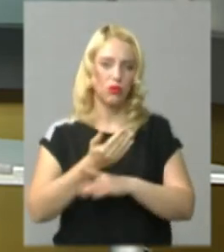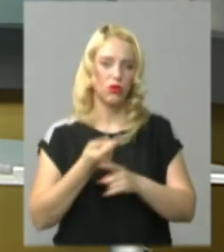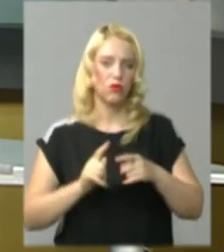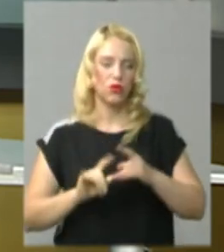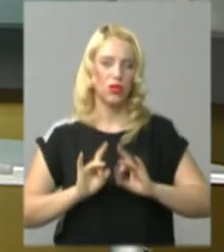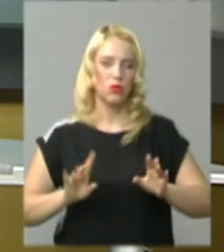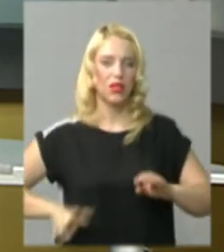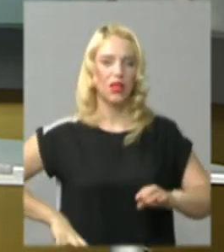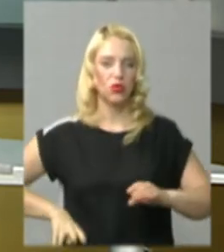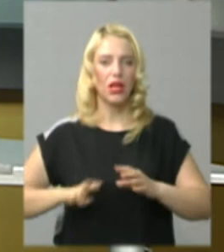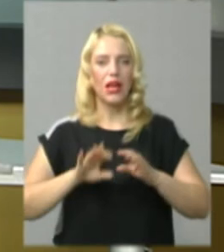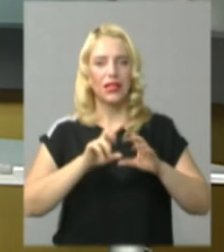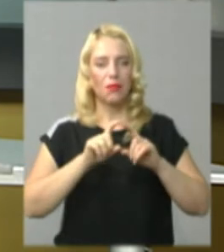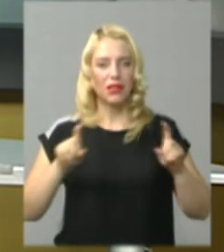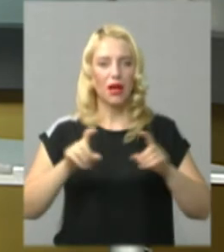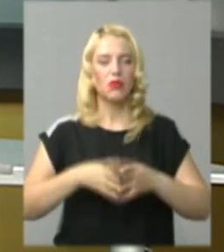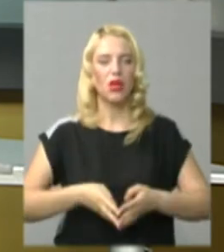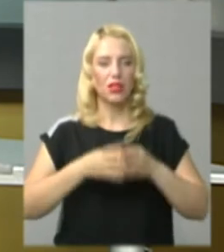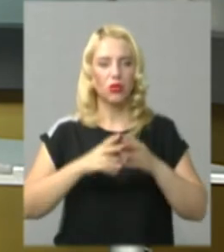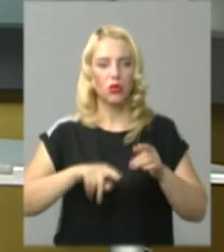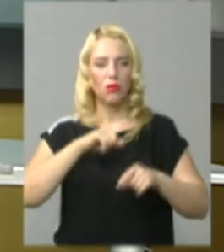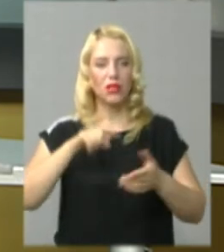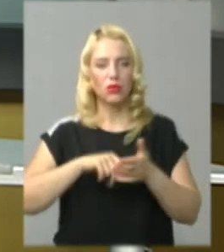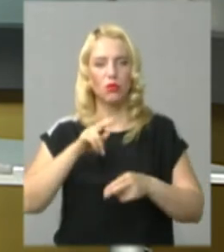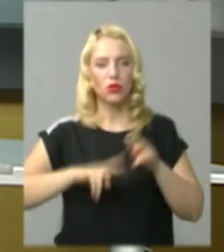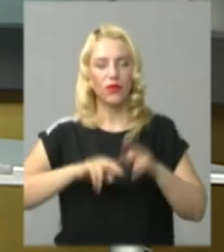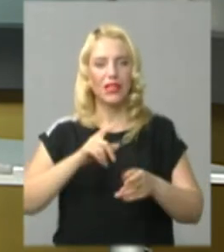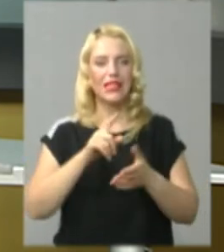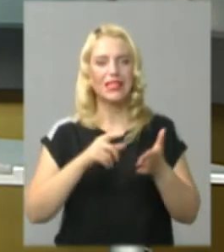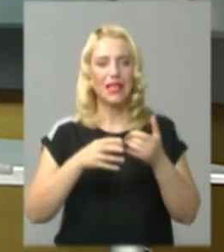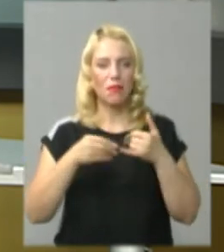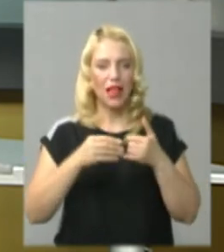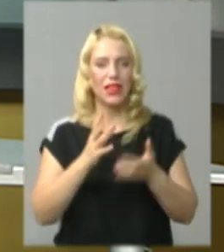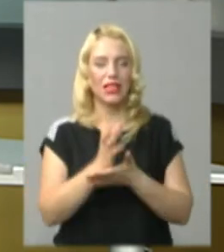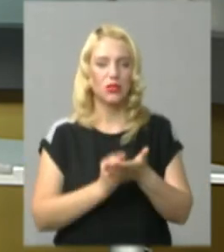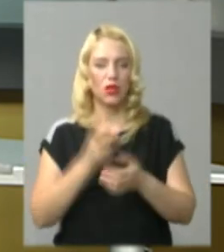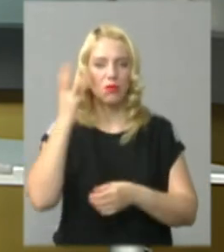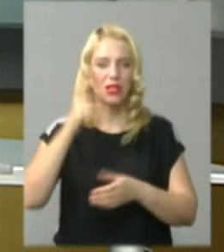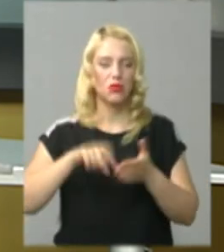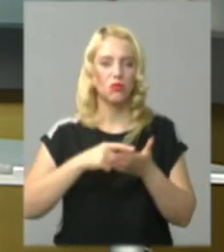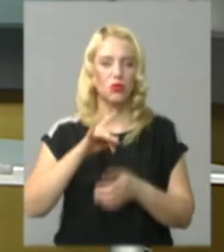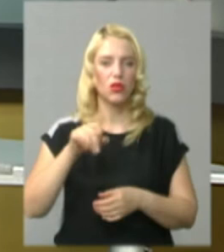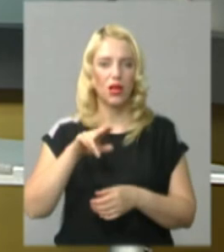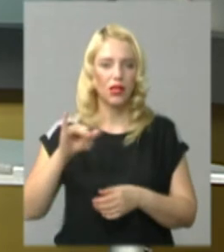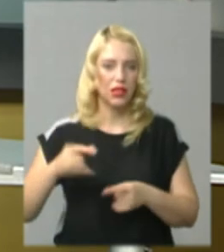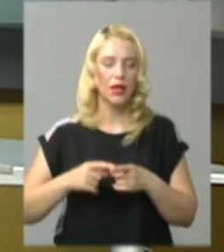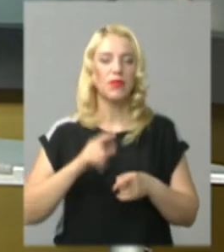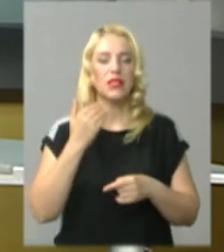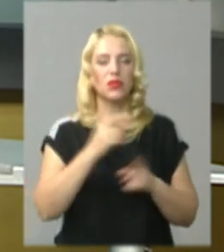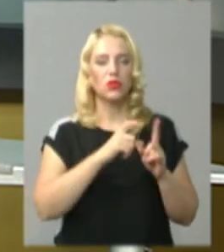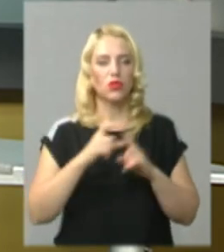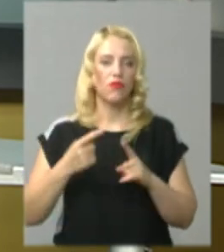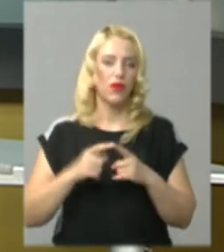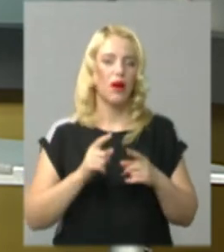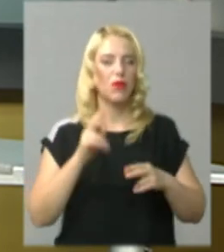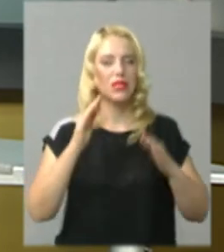розповів директор департаменту архітектури, містобудування та земельних ресурсів Хмельницької міської ради Олександр Чорнієвич. За його словами,